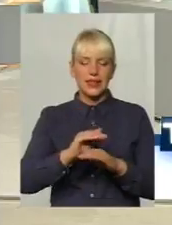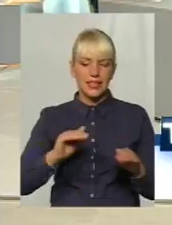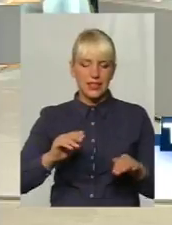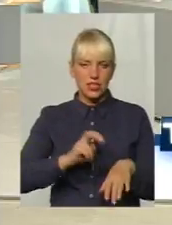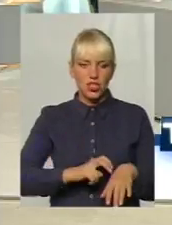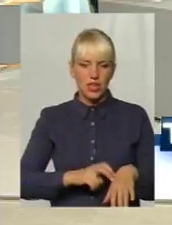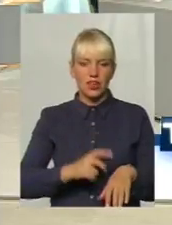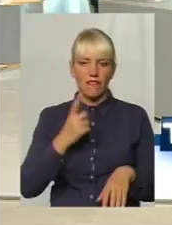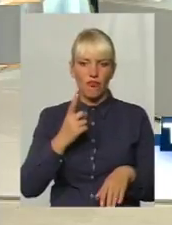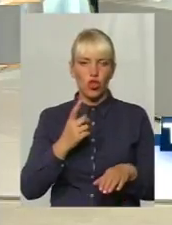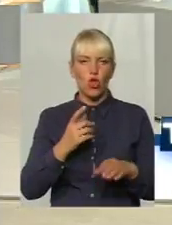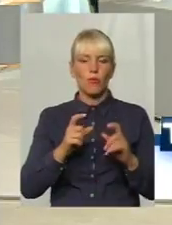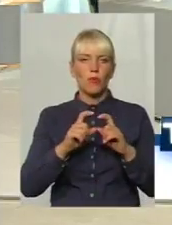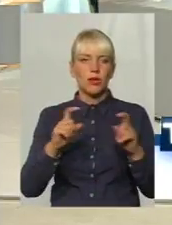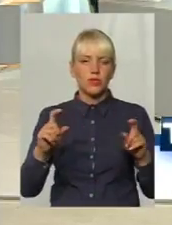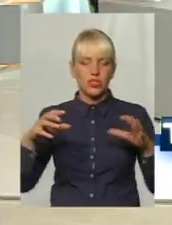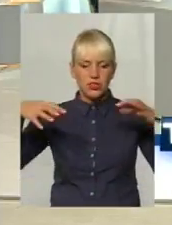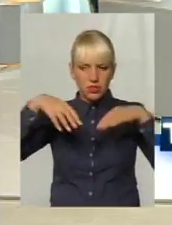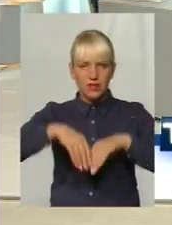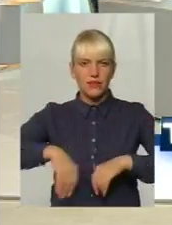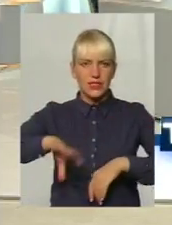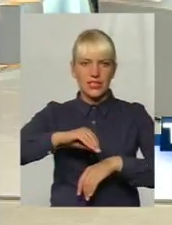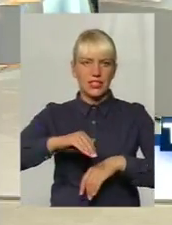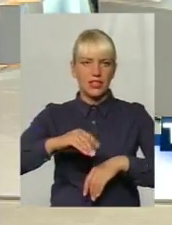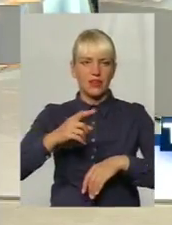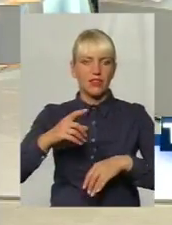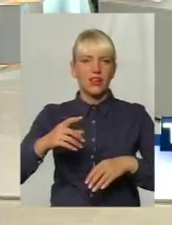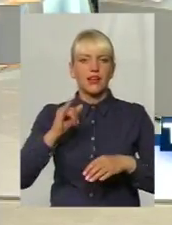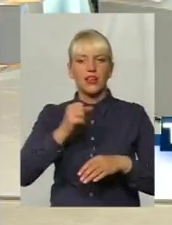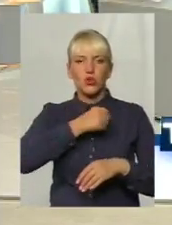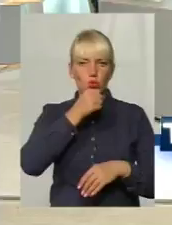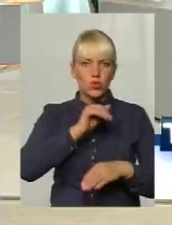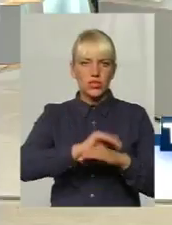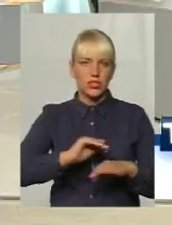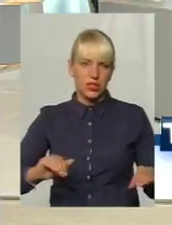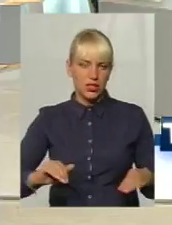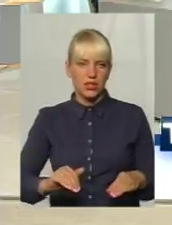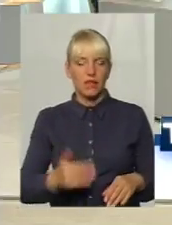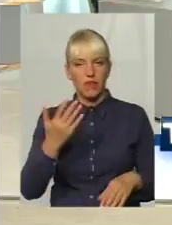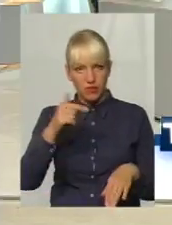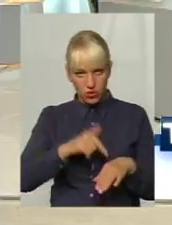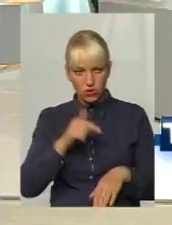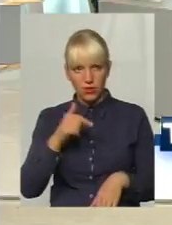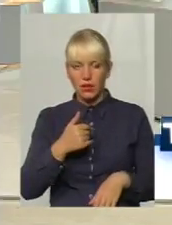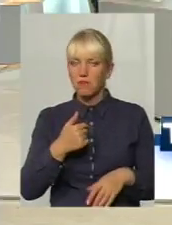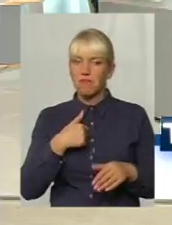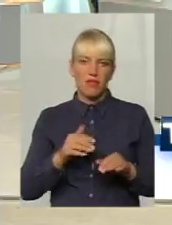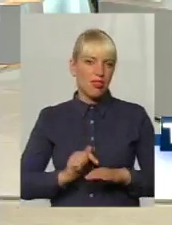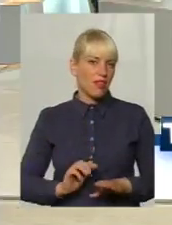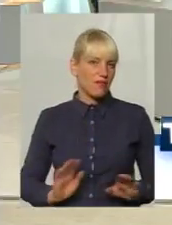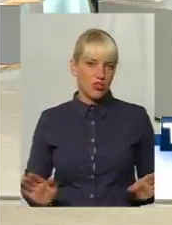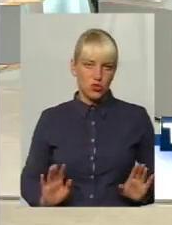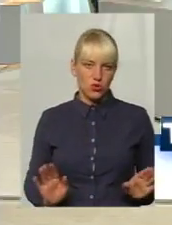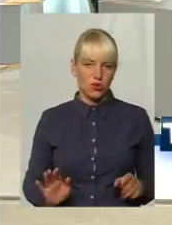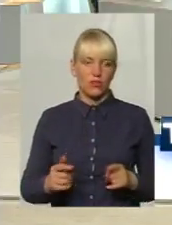будівлі приймає і дорослий спеціаліст так само. Чи ви цього не відчуваєте? Ми не відчуваємо. У нас